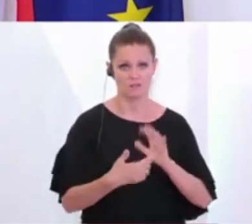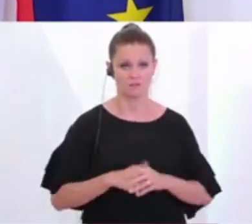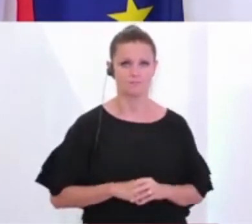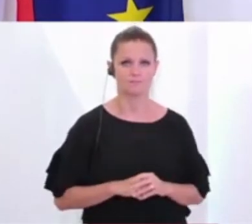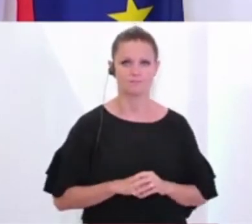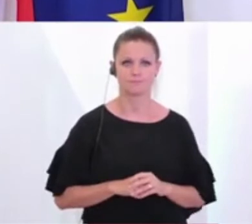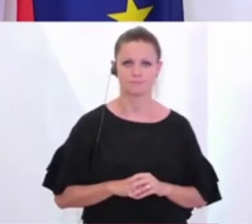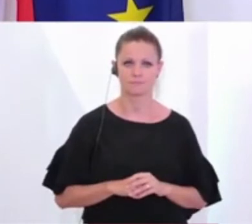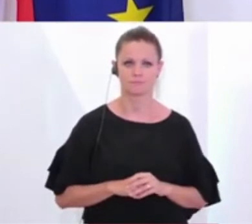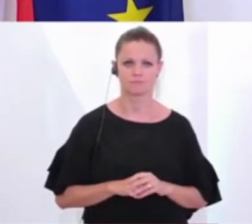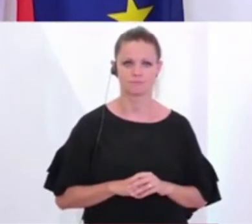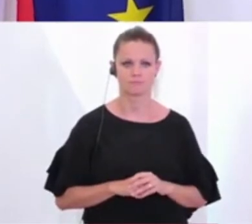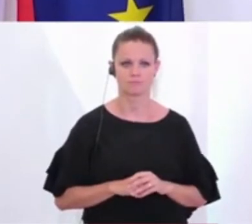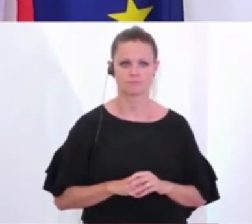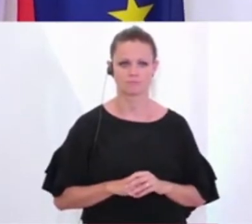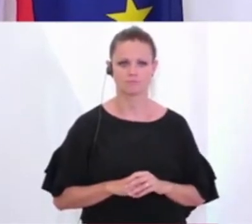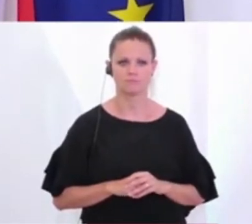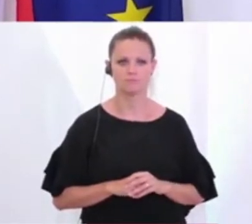Vielen Dank. Bitte.